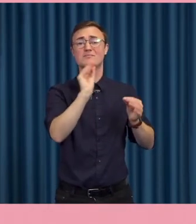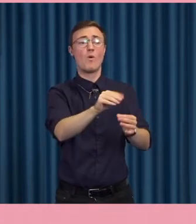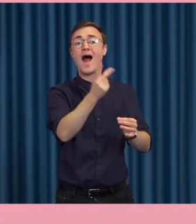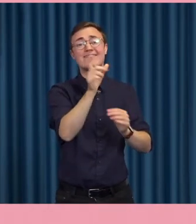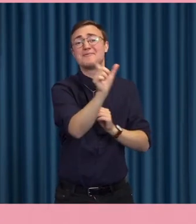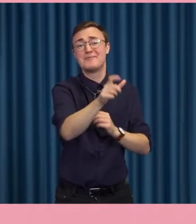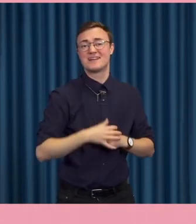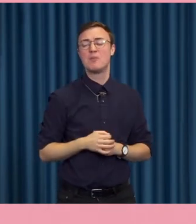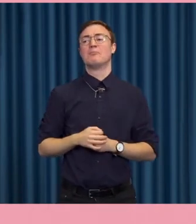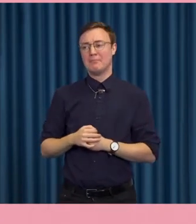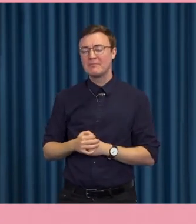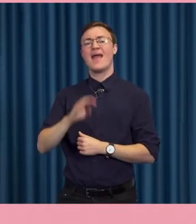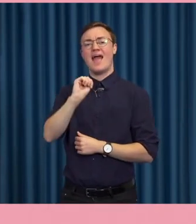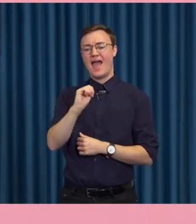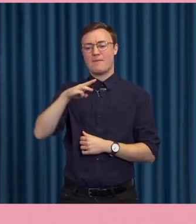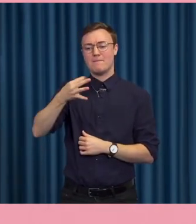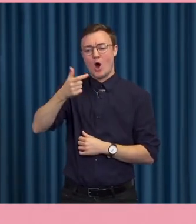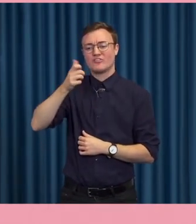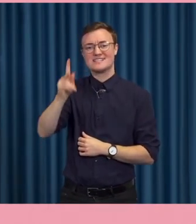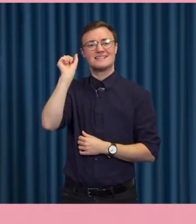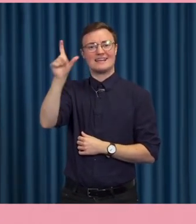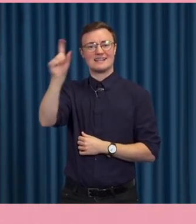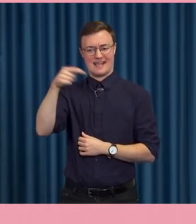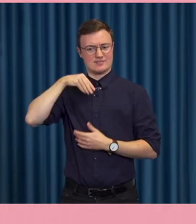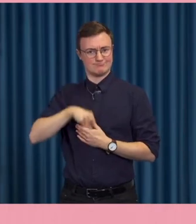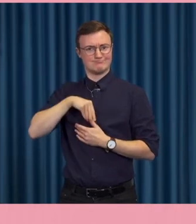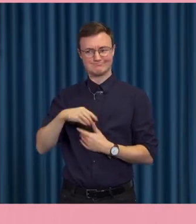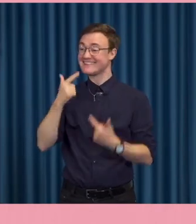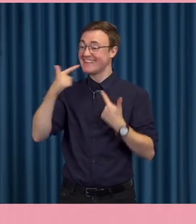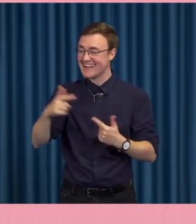empatisk digitalisering det törmar mig underbart tusen tack Therese Raymond Tack